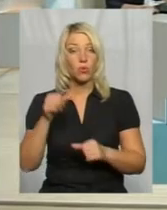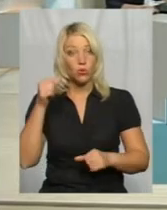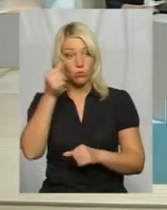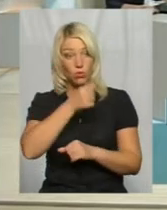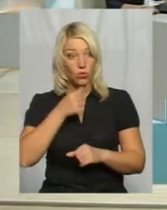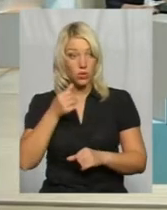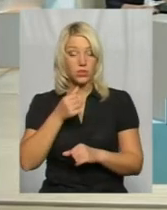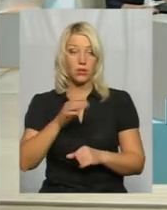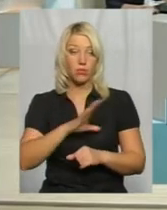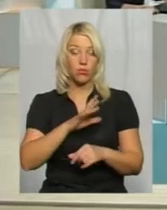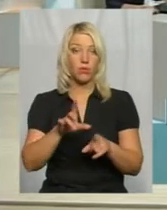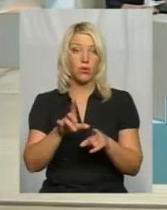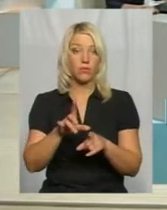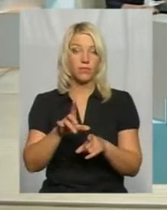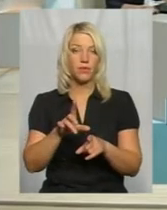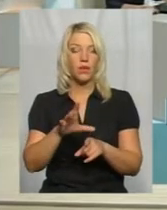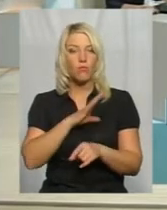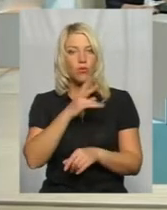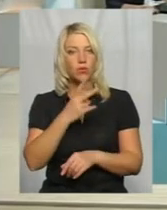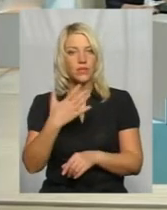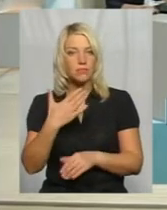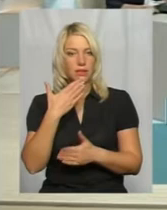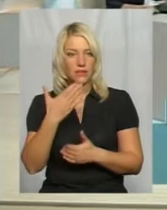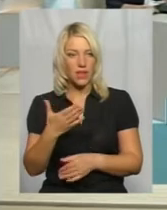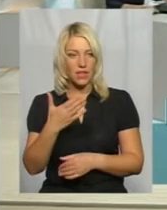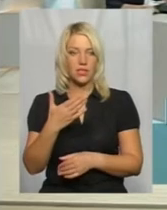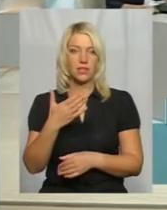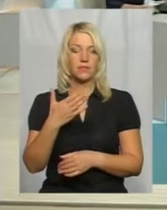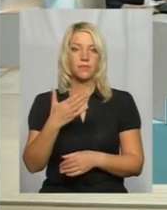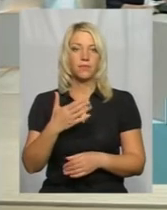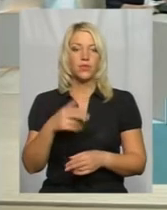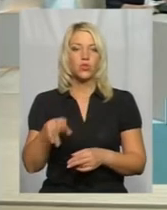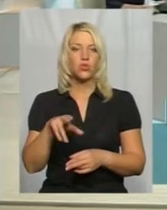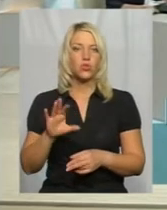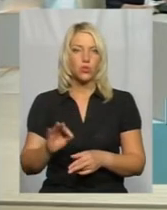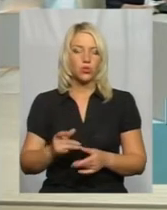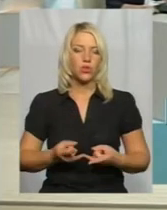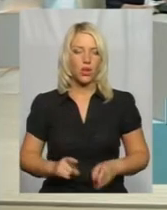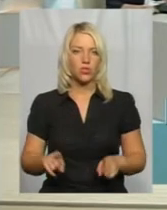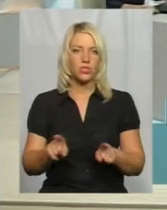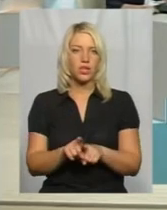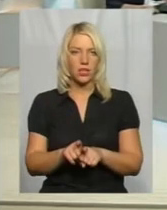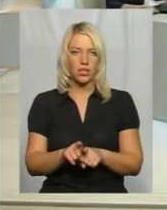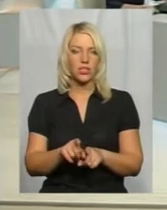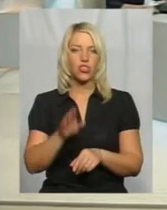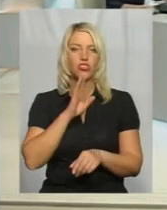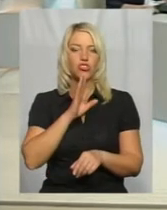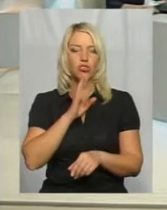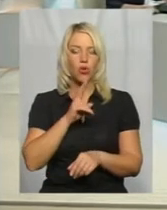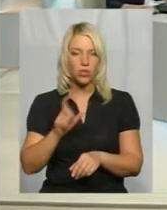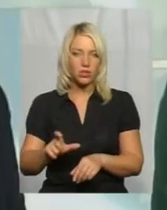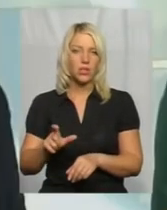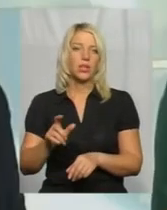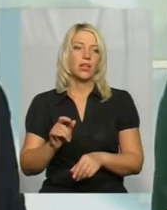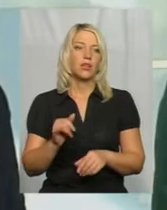було 25 звернень щодо народження таких жінок, таких породіль,